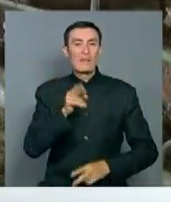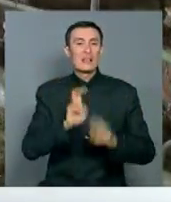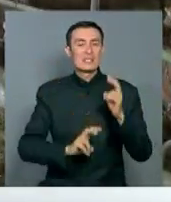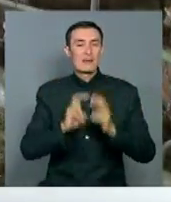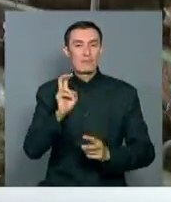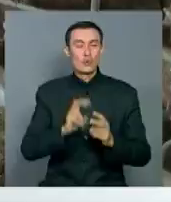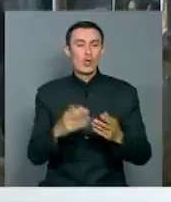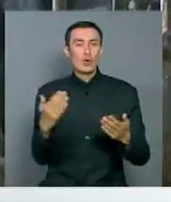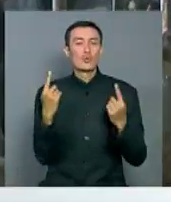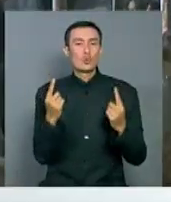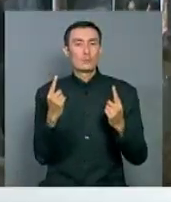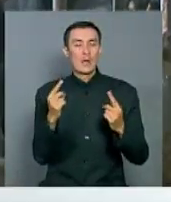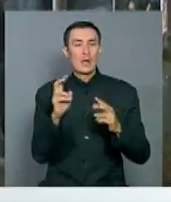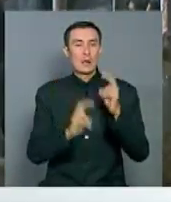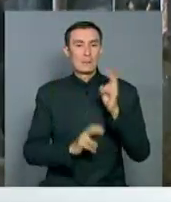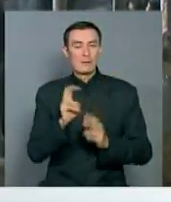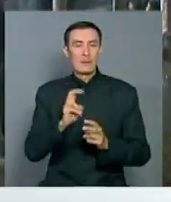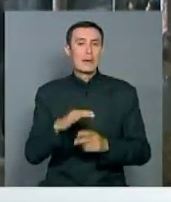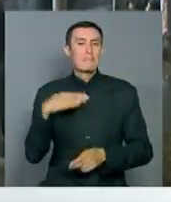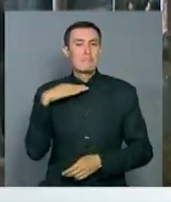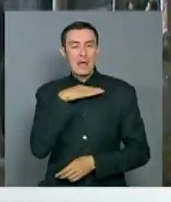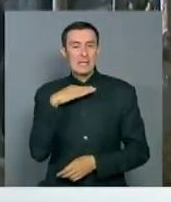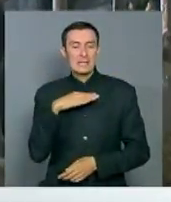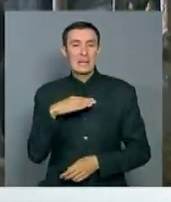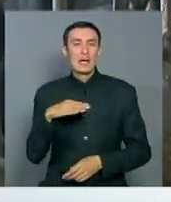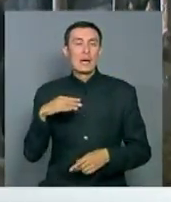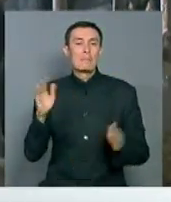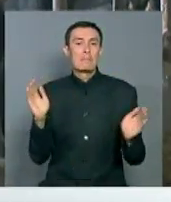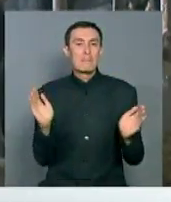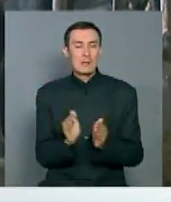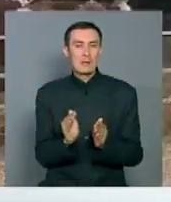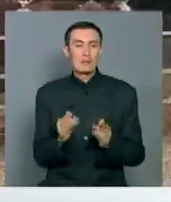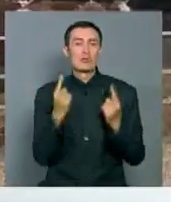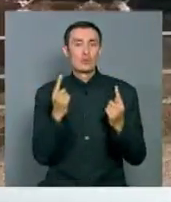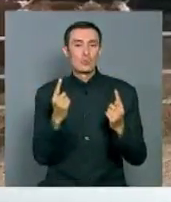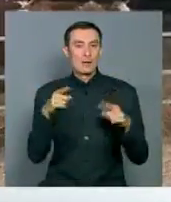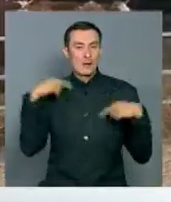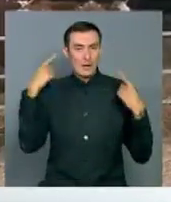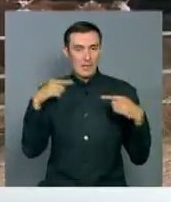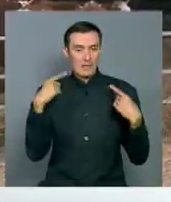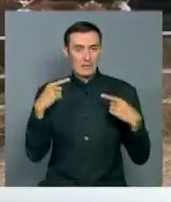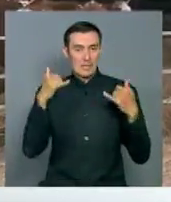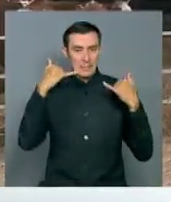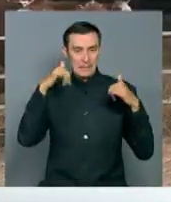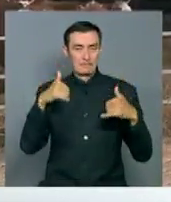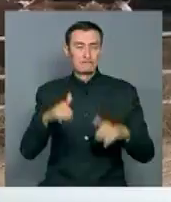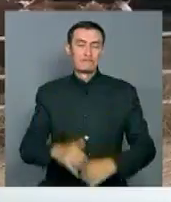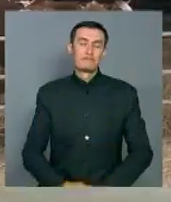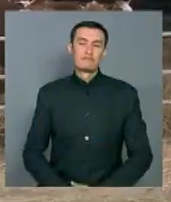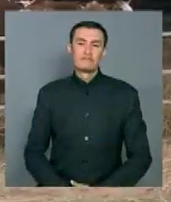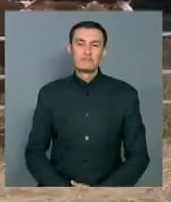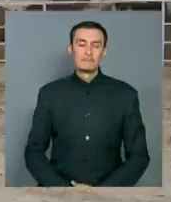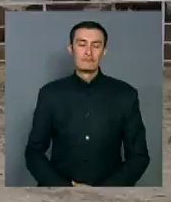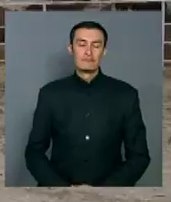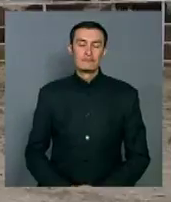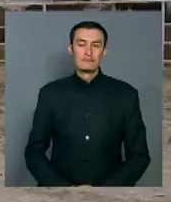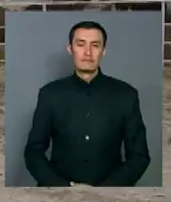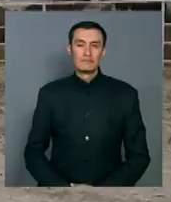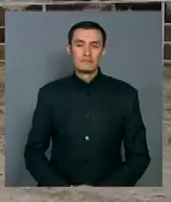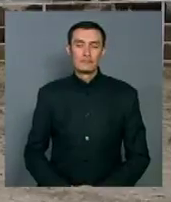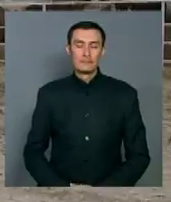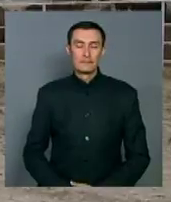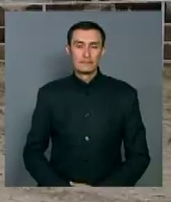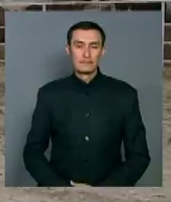ведущих мировых концернов по переработке мяса мелкого и крупного рогатого скота. Гульнар Жентасова, Олжас Байбусынов, Хабар-24,